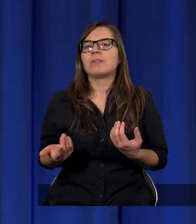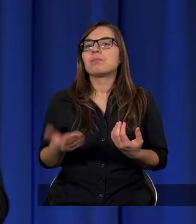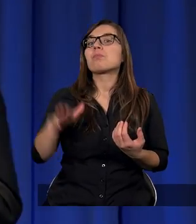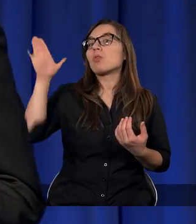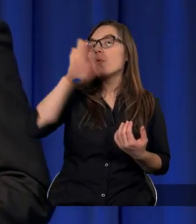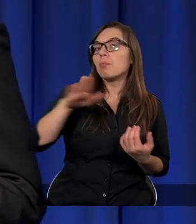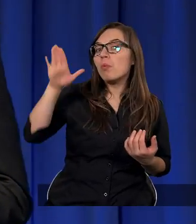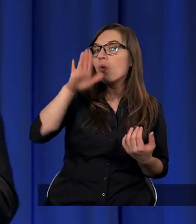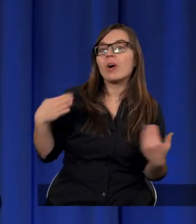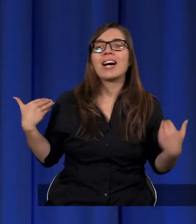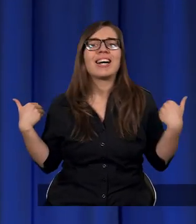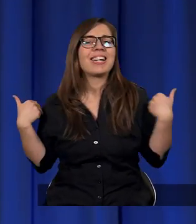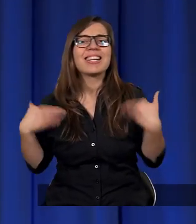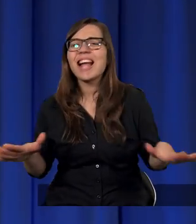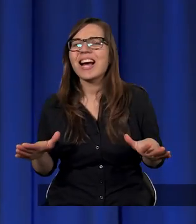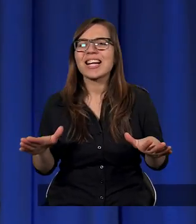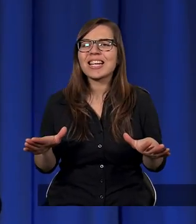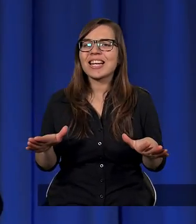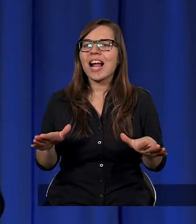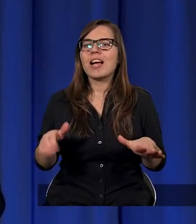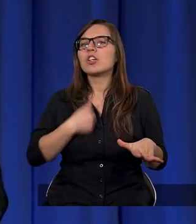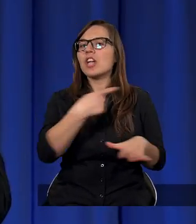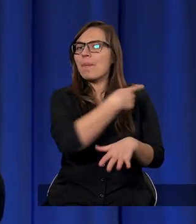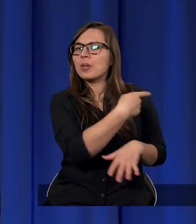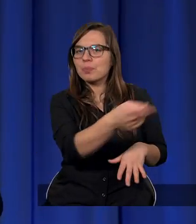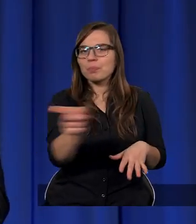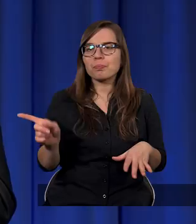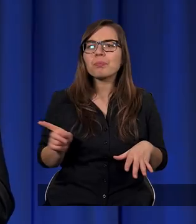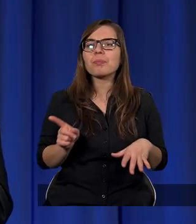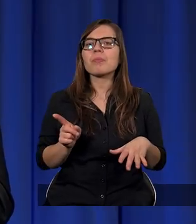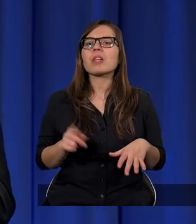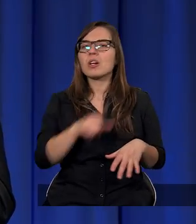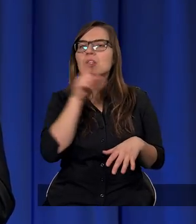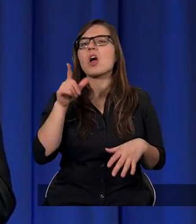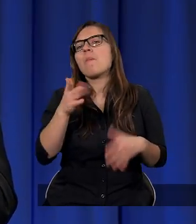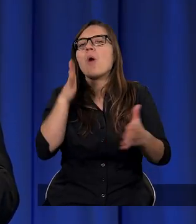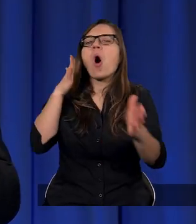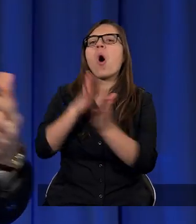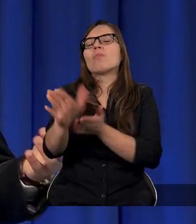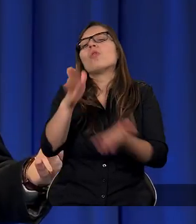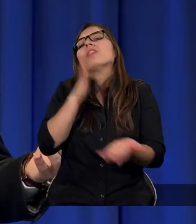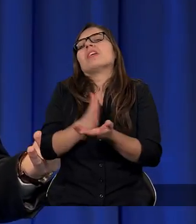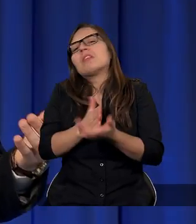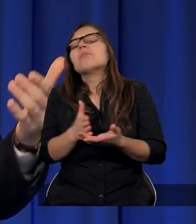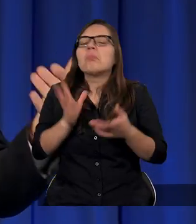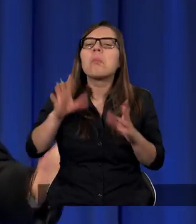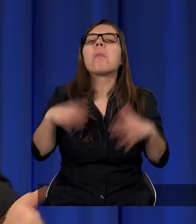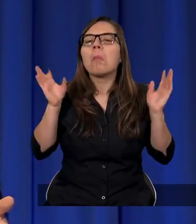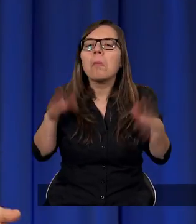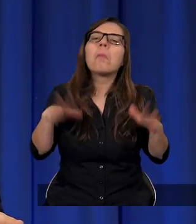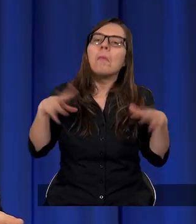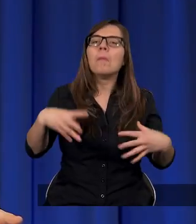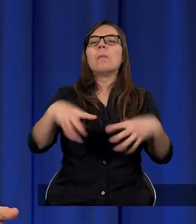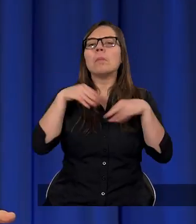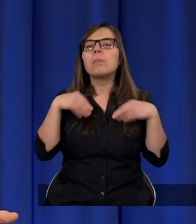Bóg nie chce, żebyśmy tak jakby po prostu tylko pewne rzeczy przyjmowali bez